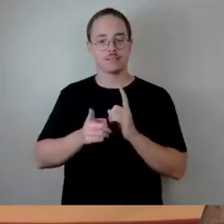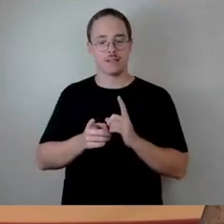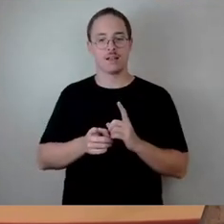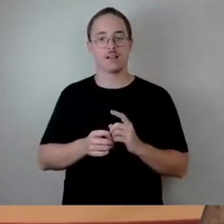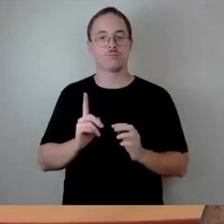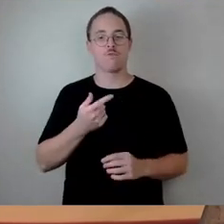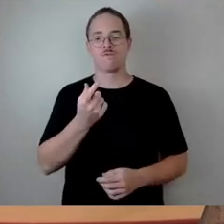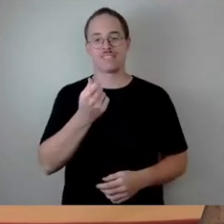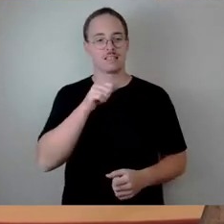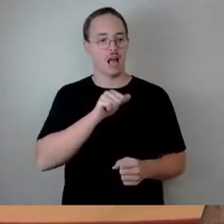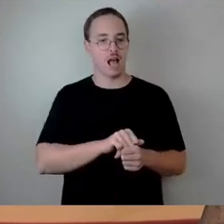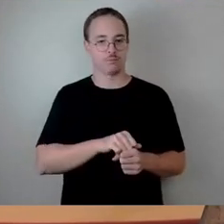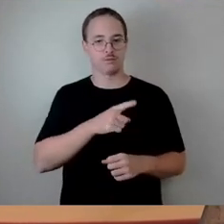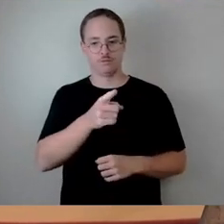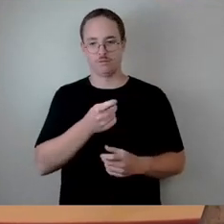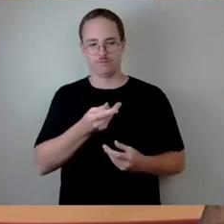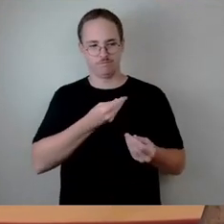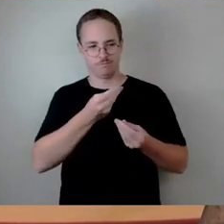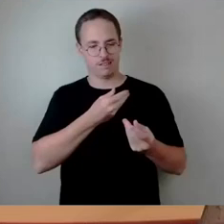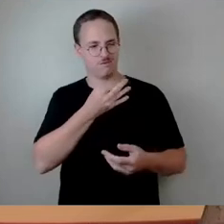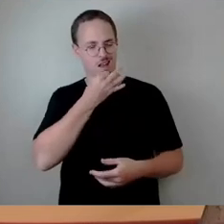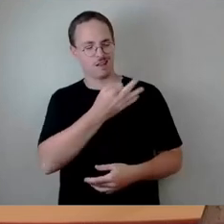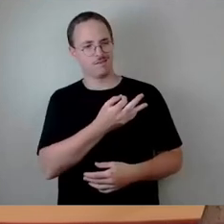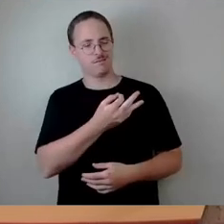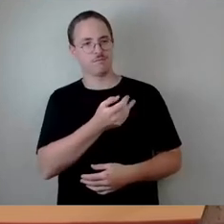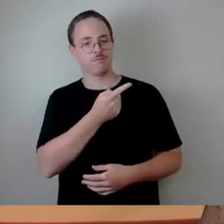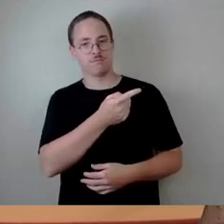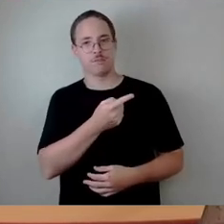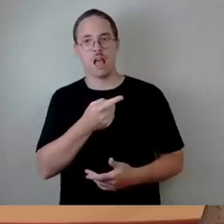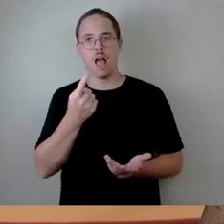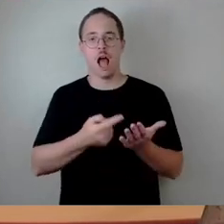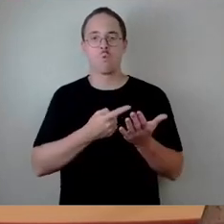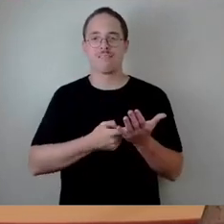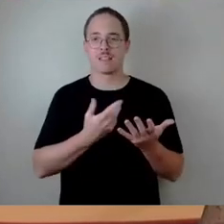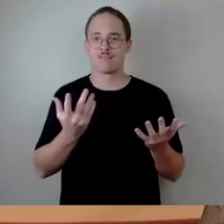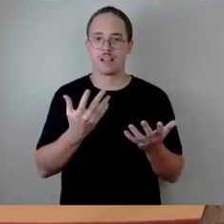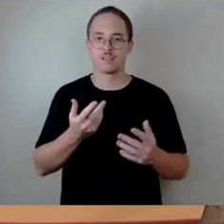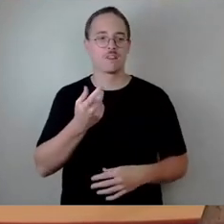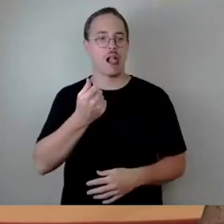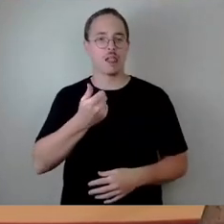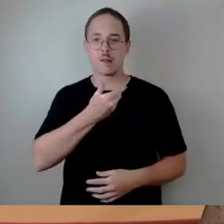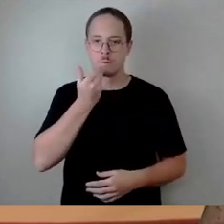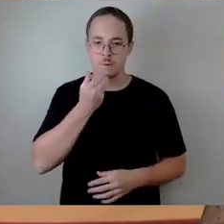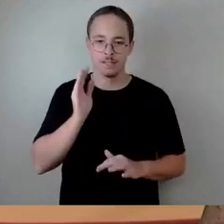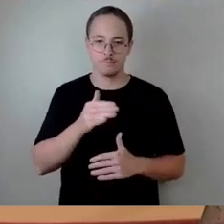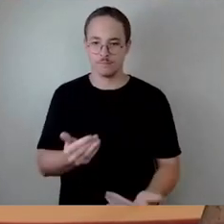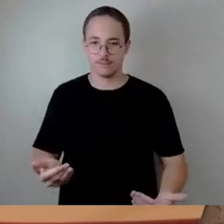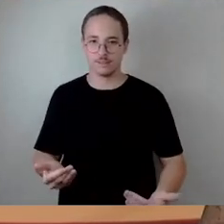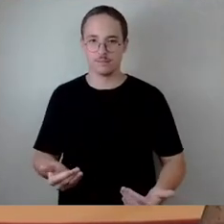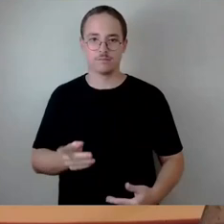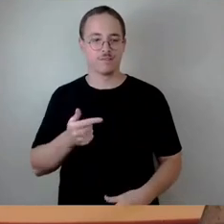Argumentation diese ist, dass die Gelder nicht vorhanden sind, um das Sozialticket in der bestehenden Art und Weise